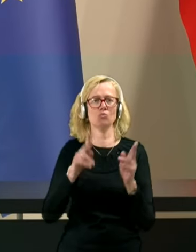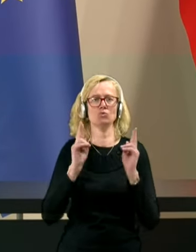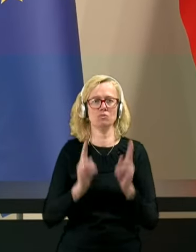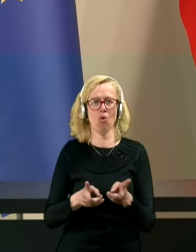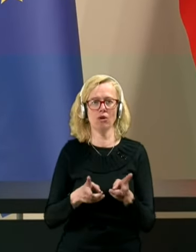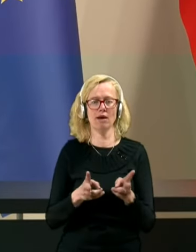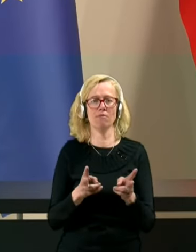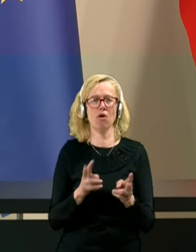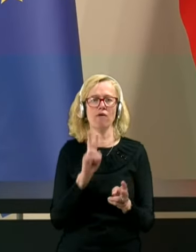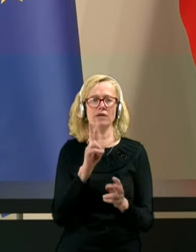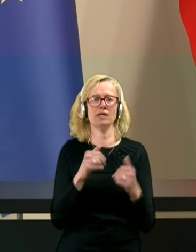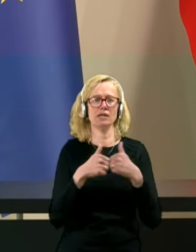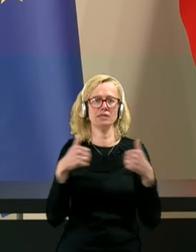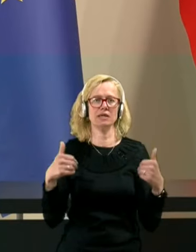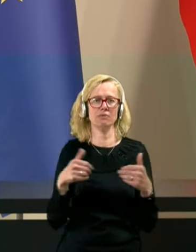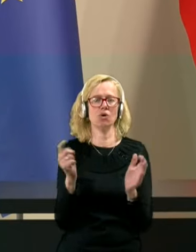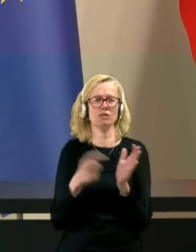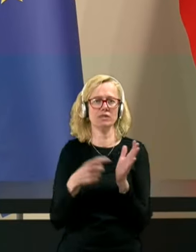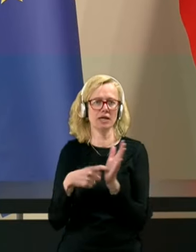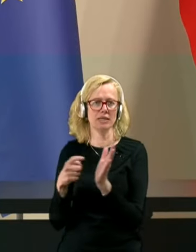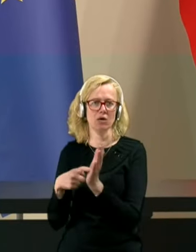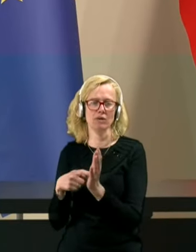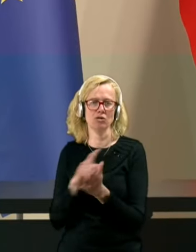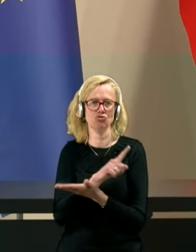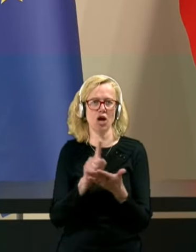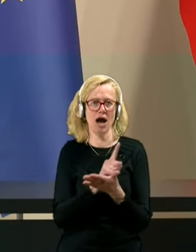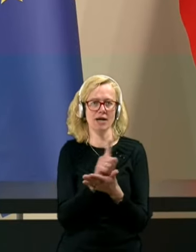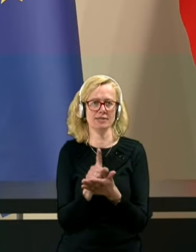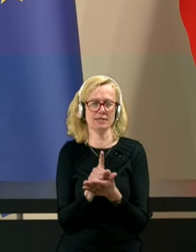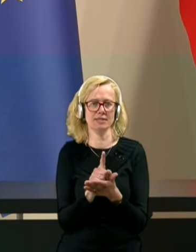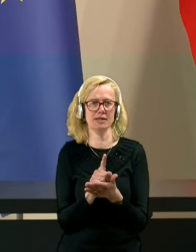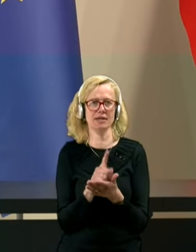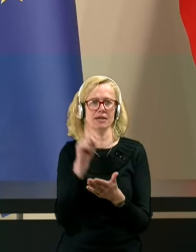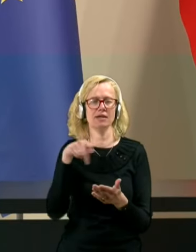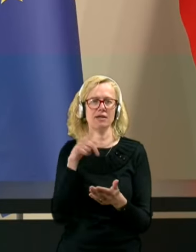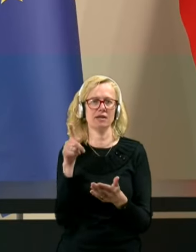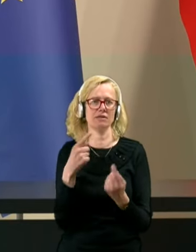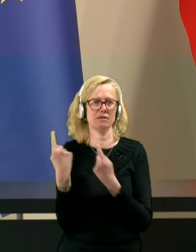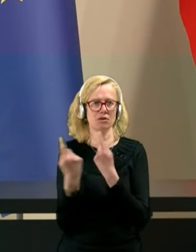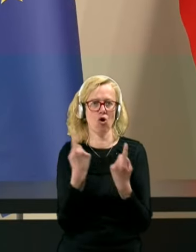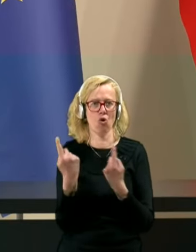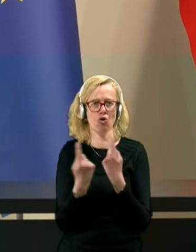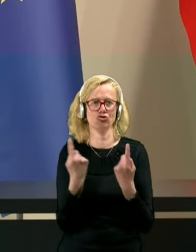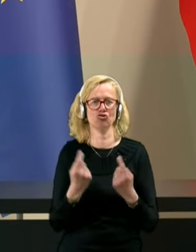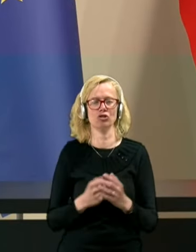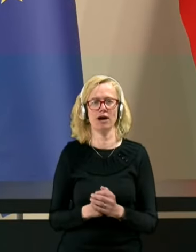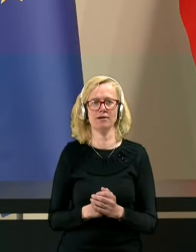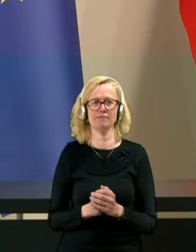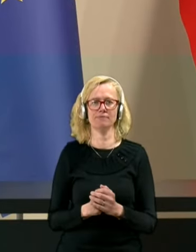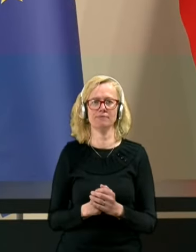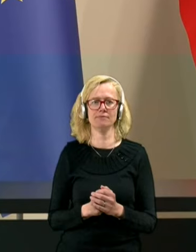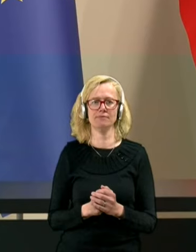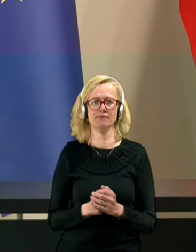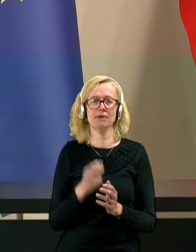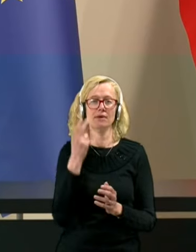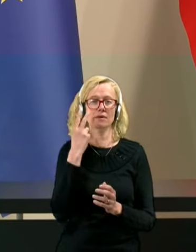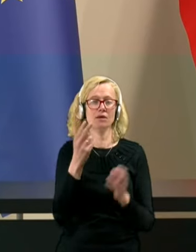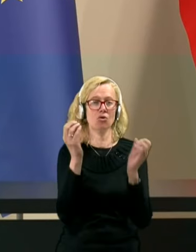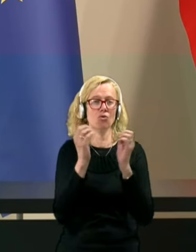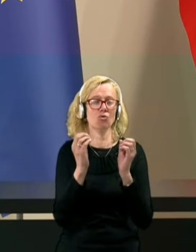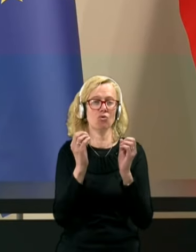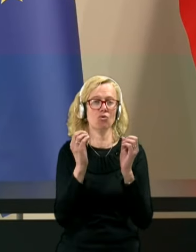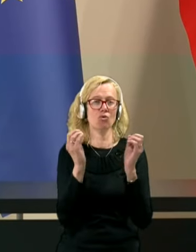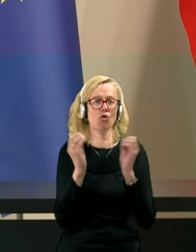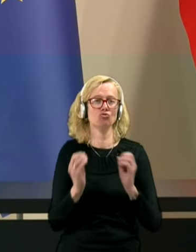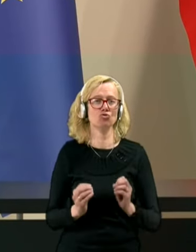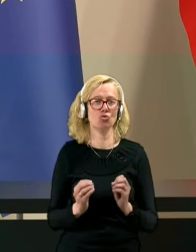izjemno zahtevnih časih in okoliščinah. Kaj se tiče rekonstrukcije vlade,